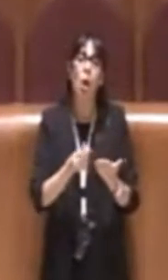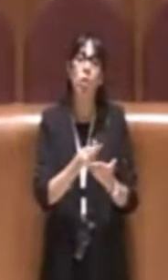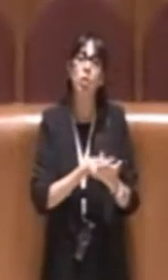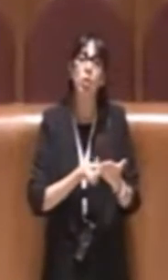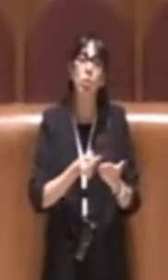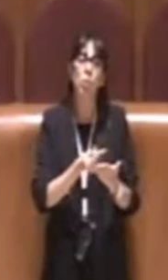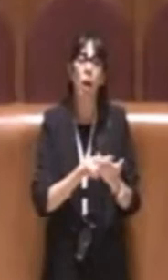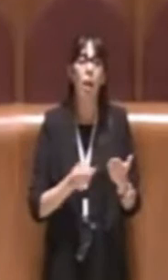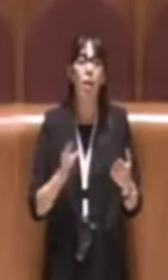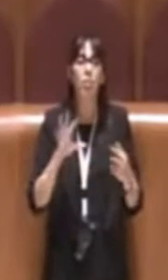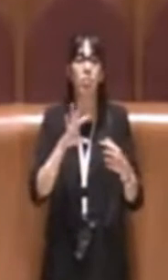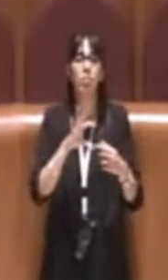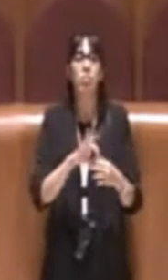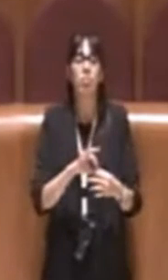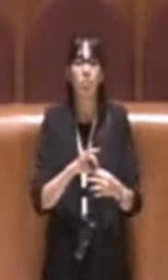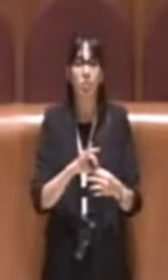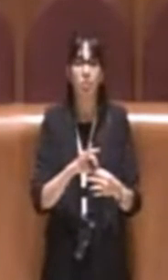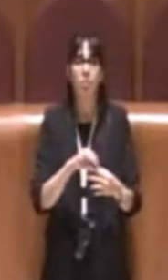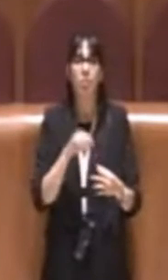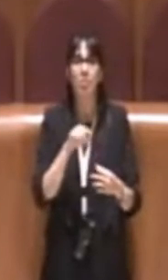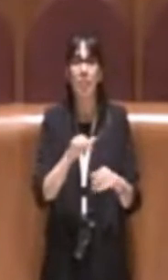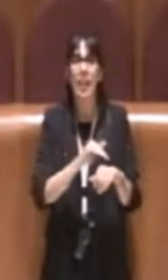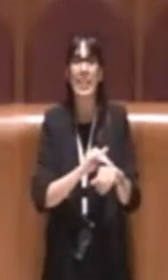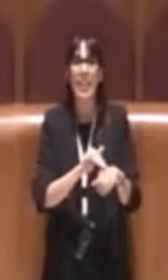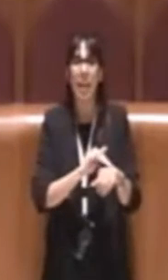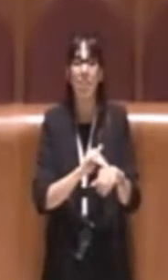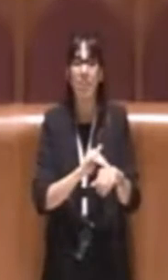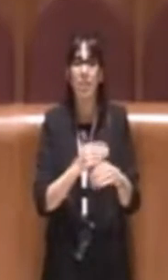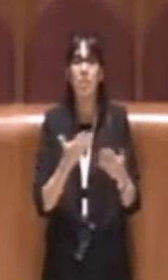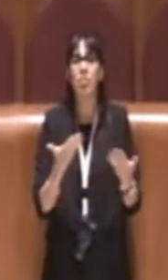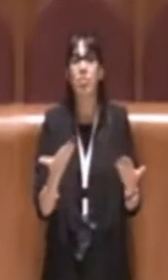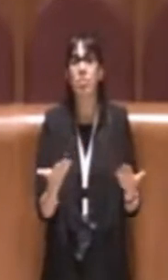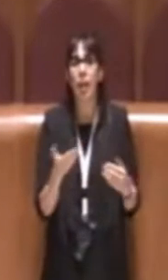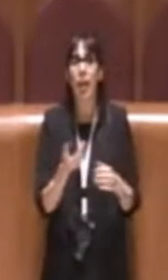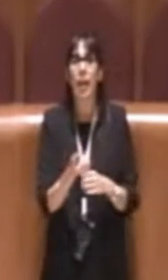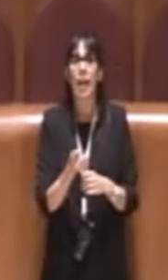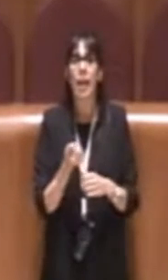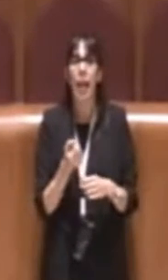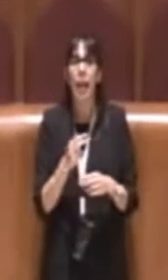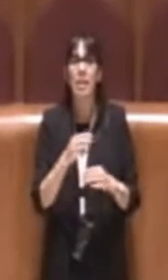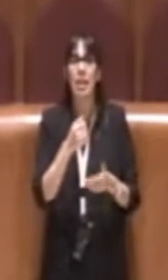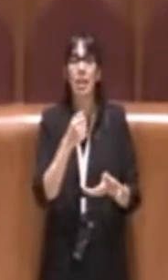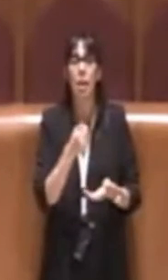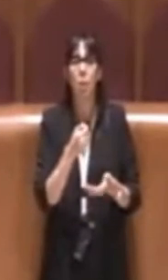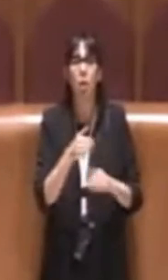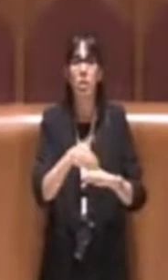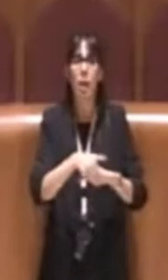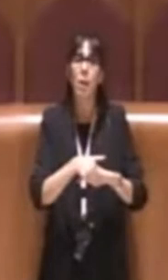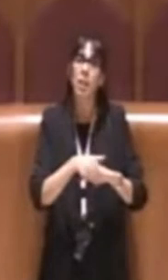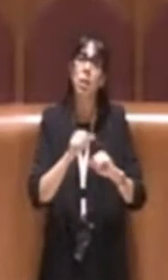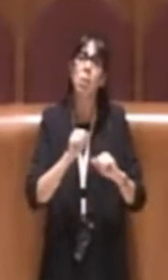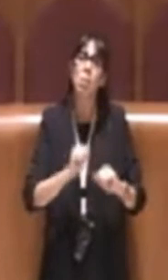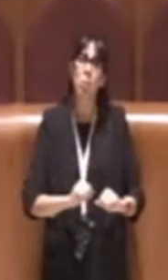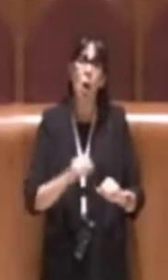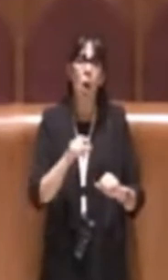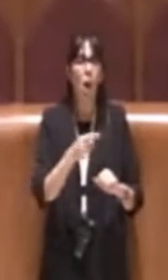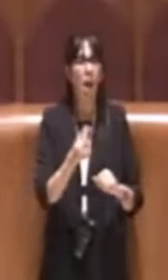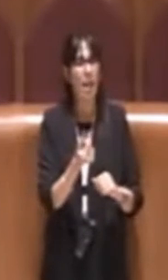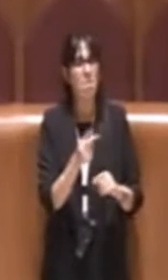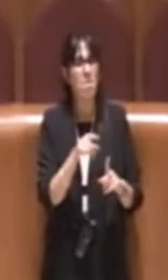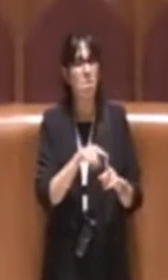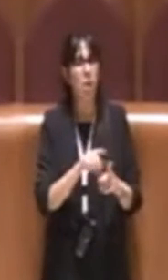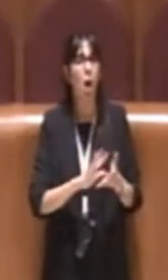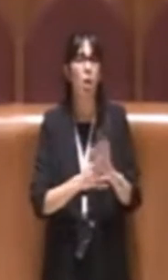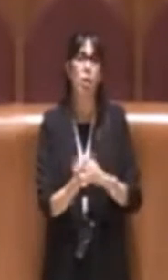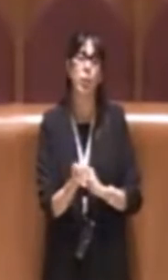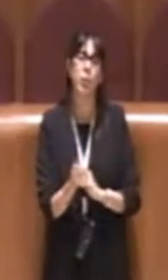questi servizi, Cassa Depositi e Prestiti potrà monetizzare l'importo di